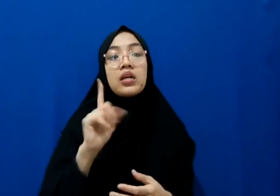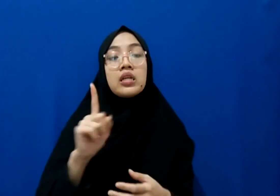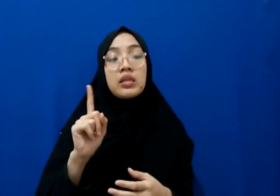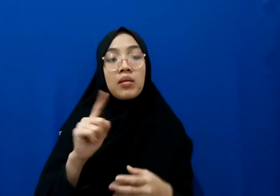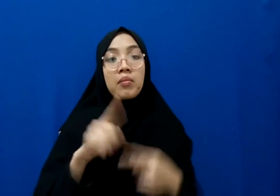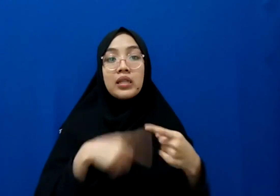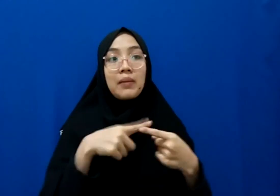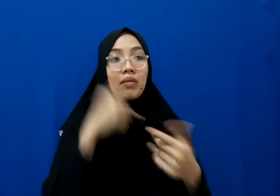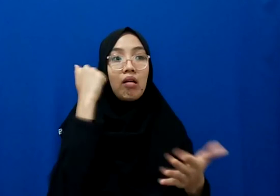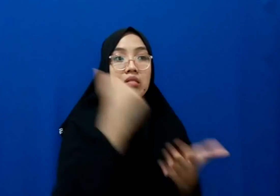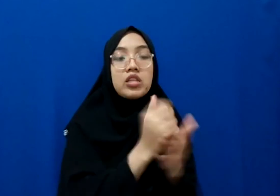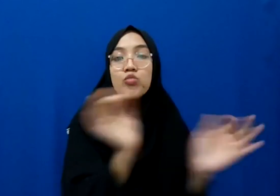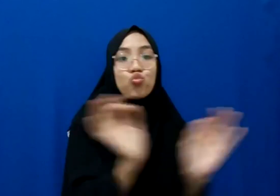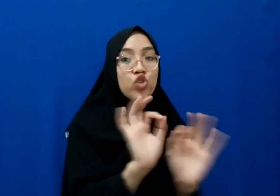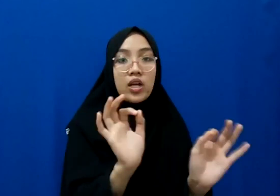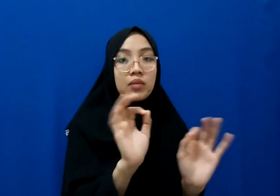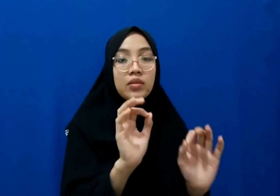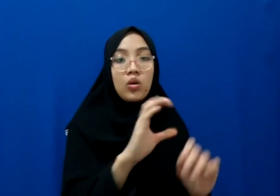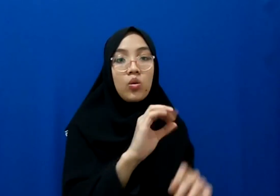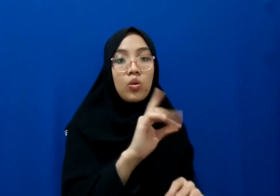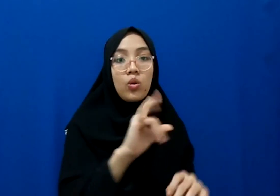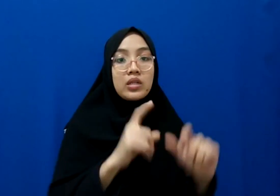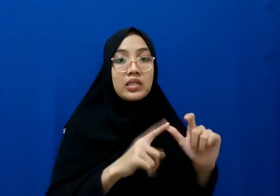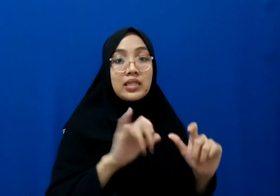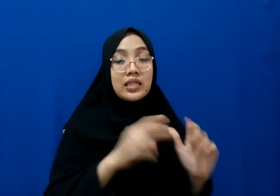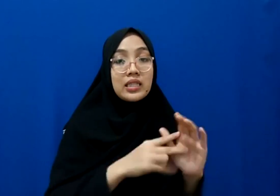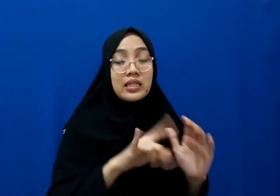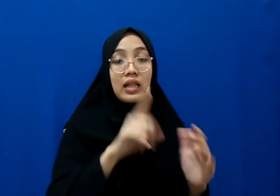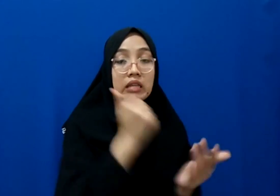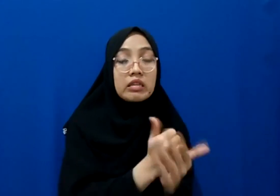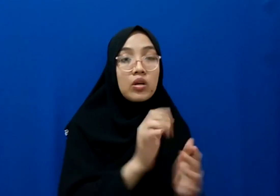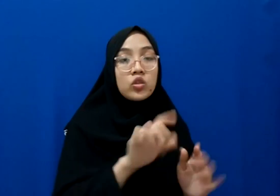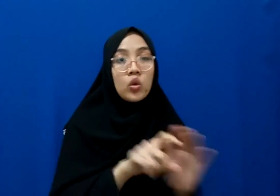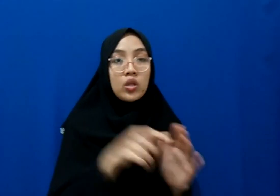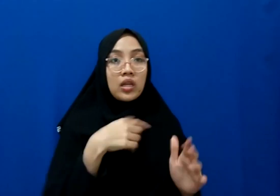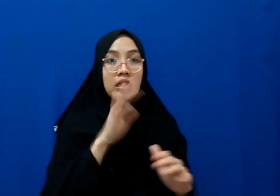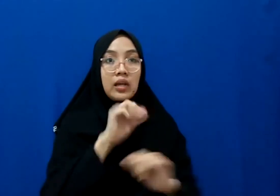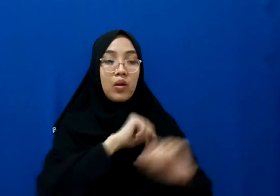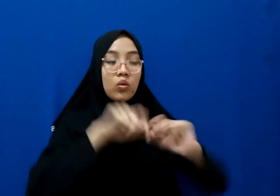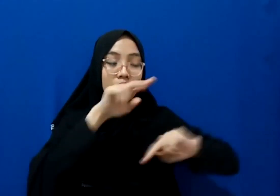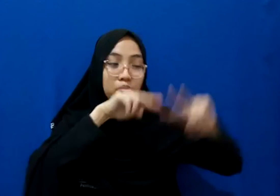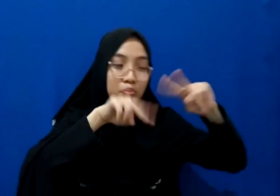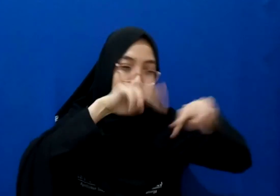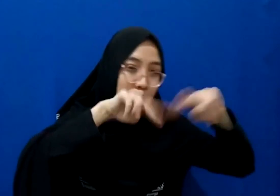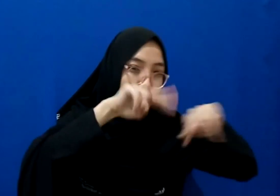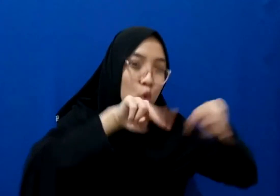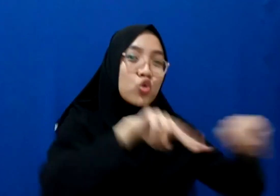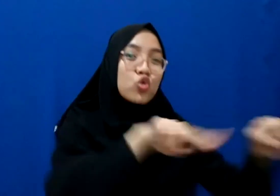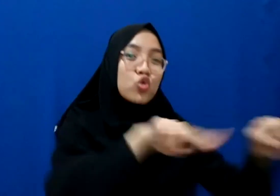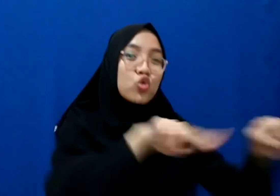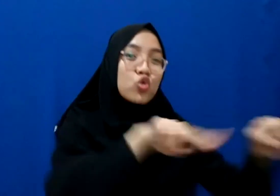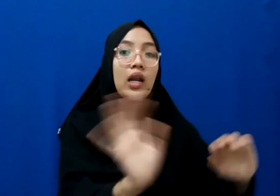orisinal orisinal artinya saya tidak melakukan penelusuran saya tidak